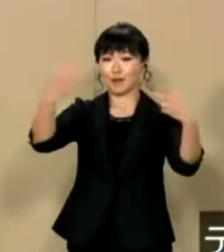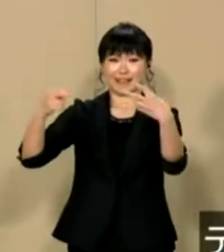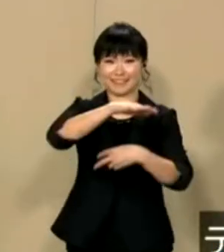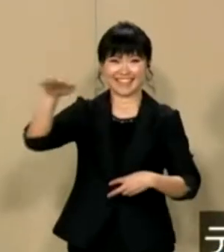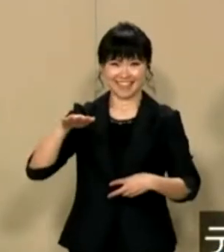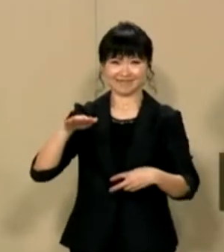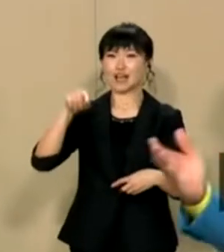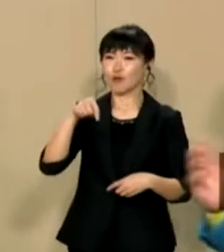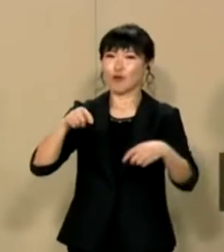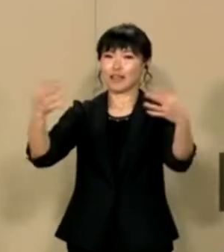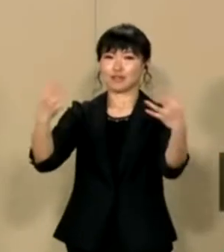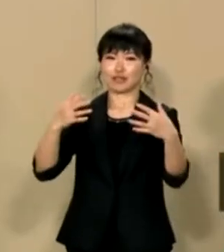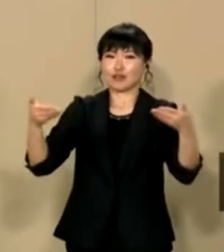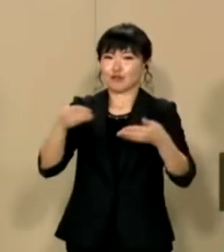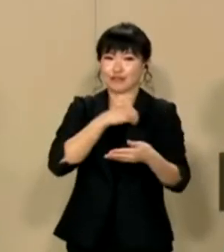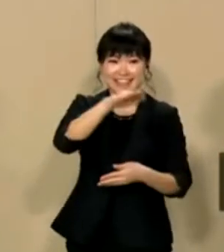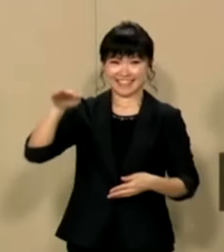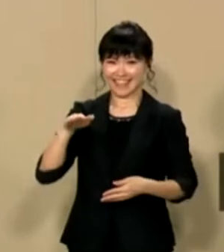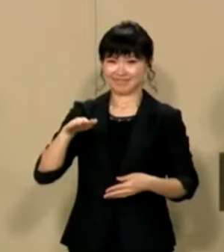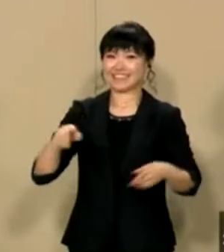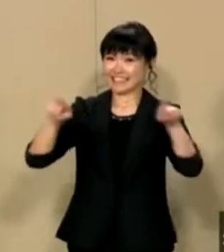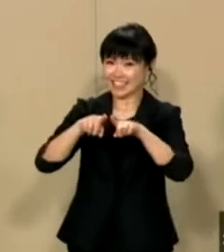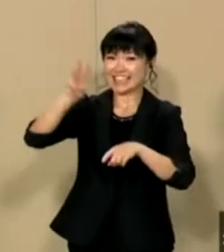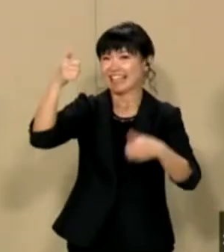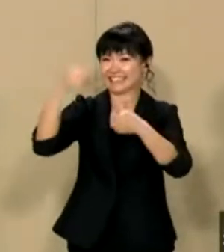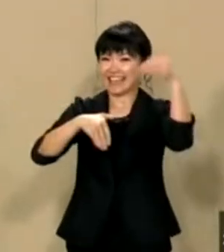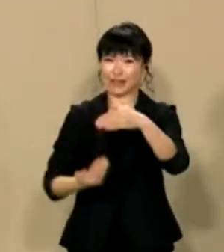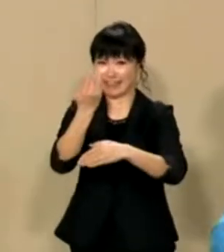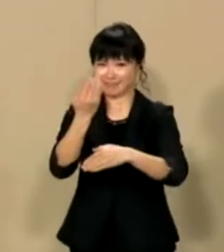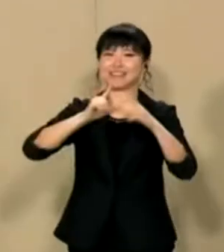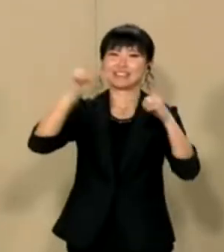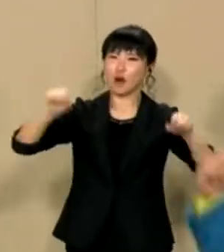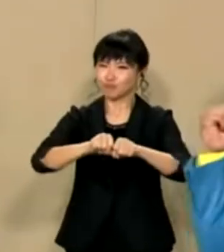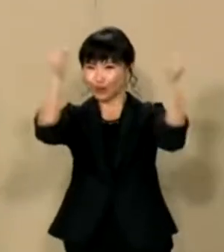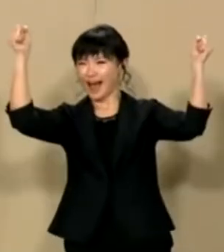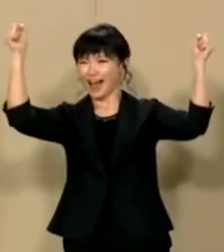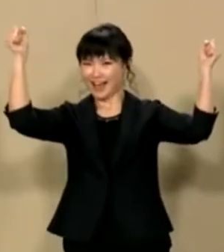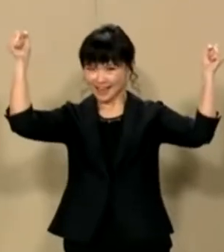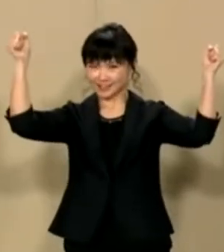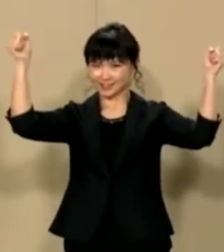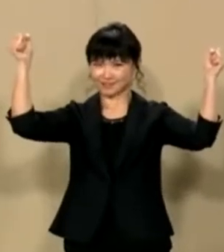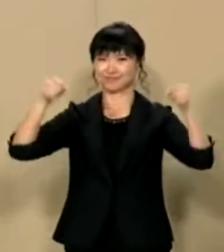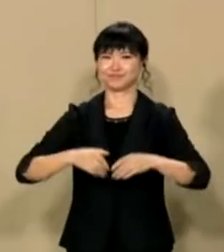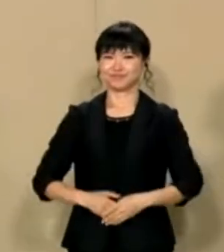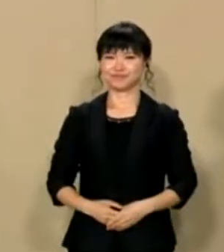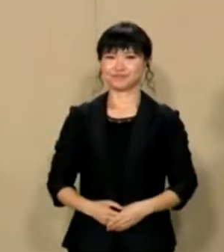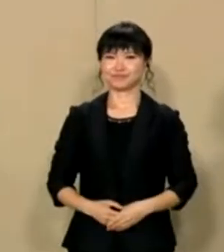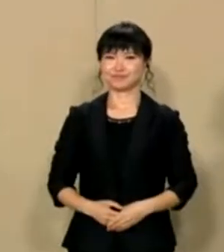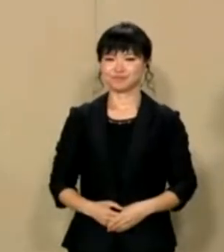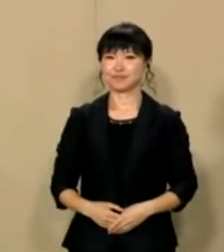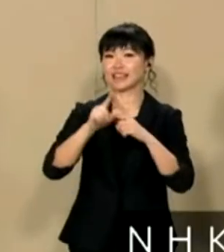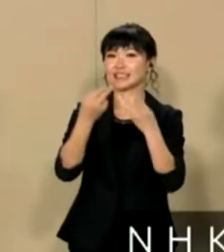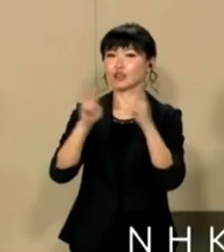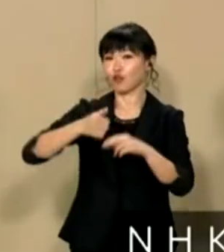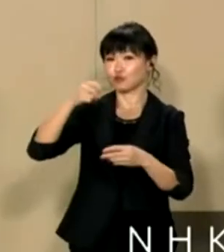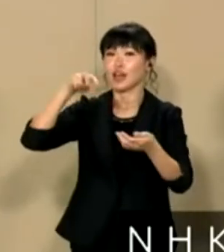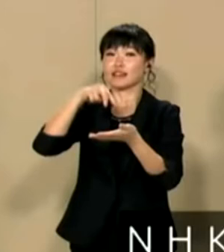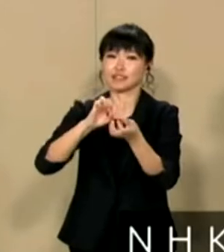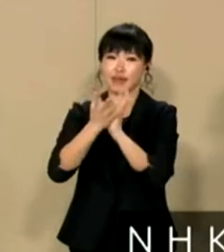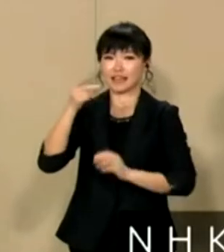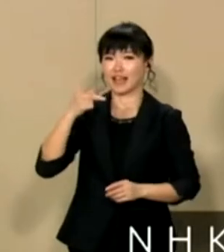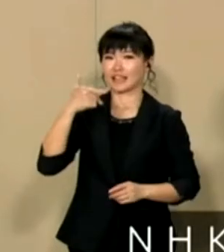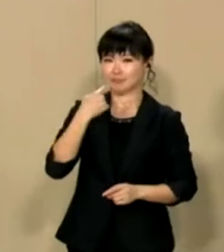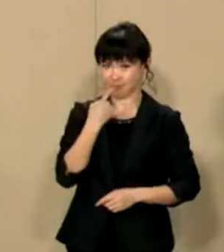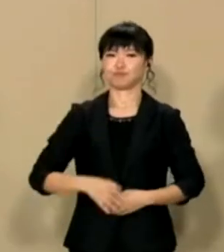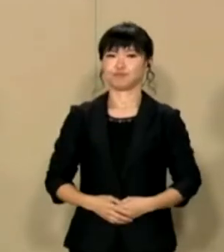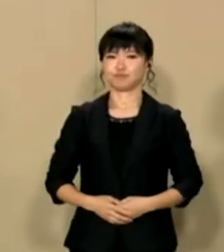テレビの前の皆さんそしてスタジオのNHK職員の皆さんいきますよ参議院選挙に勝ってNHKをプレッワースということでNHK当主